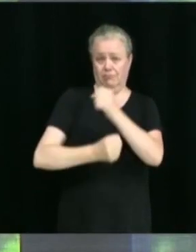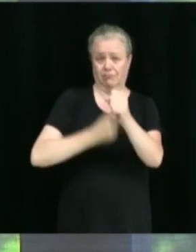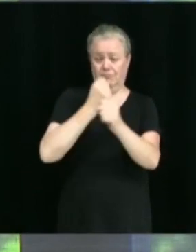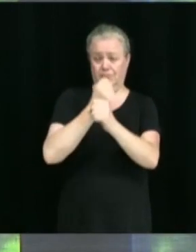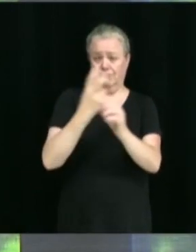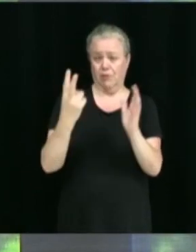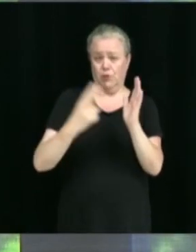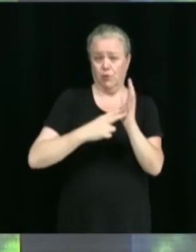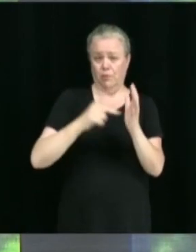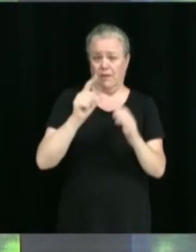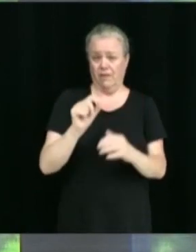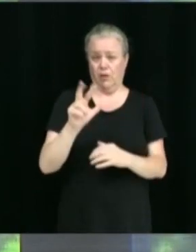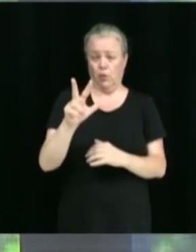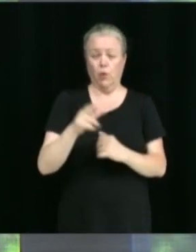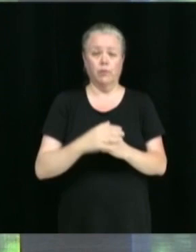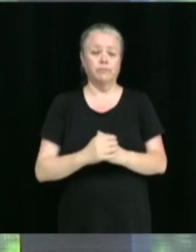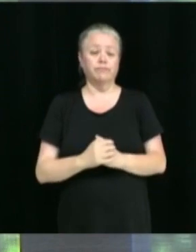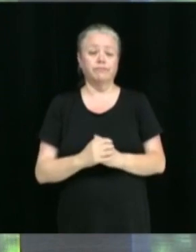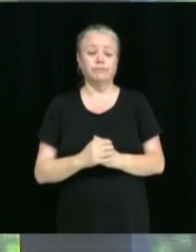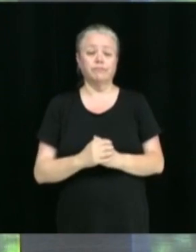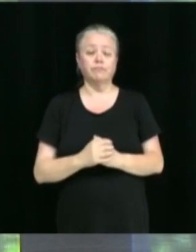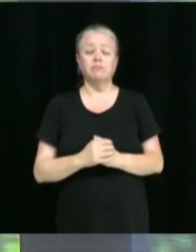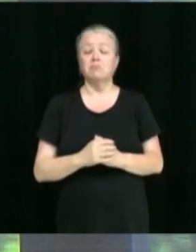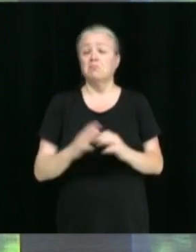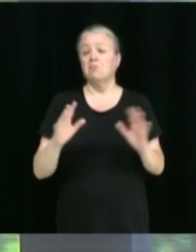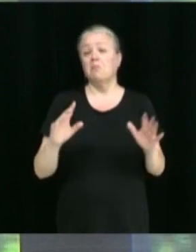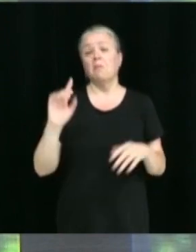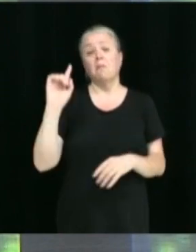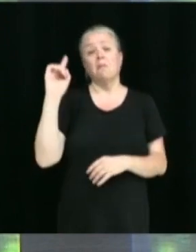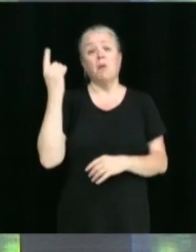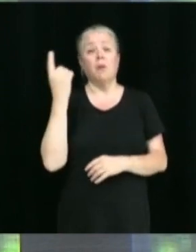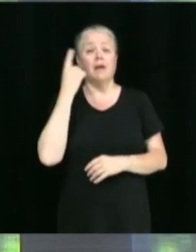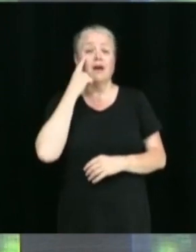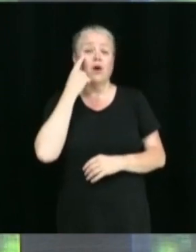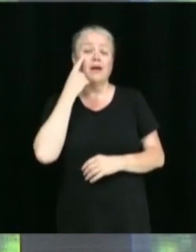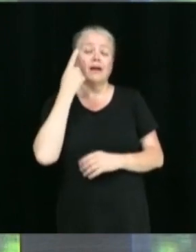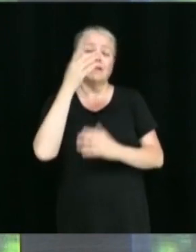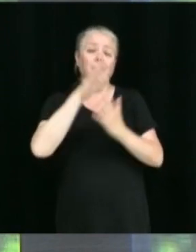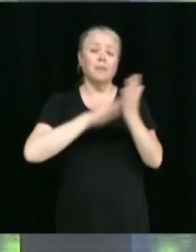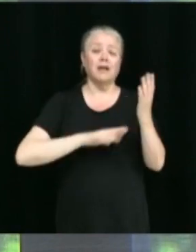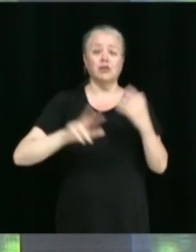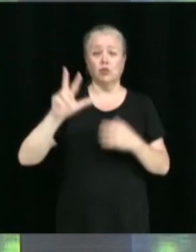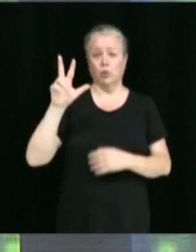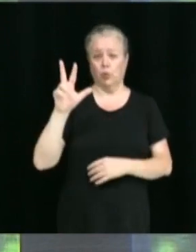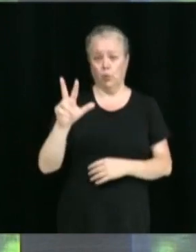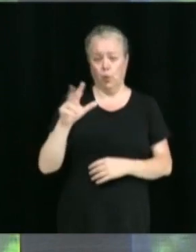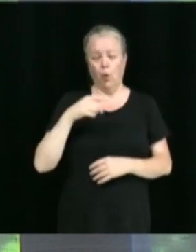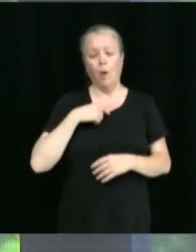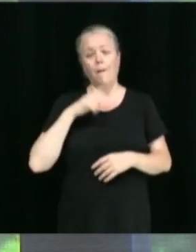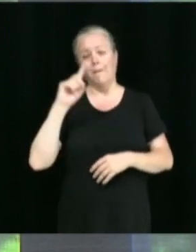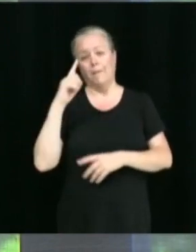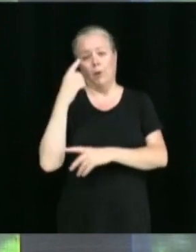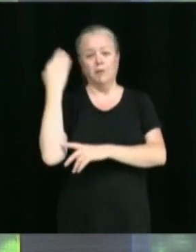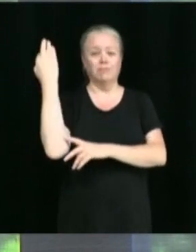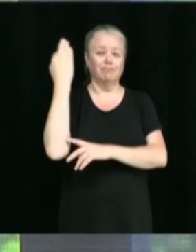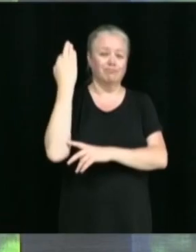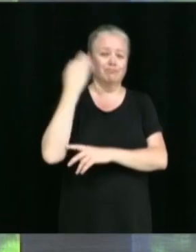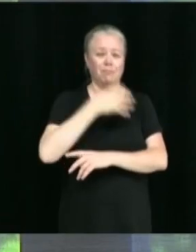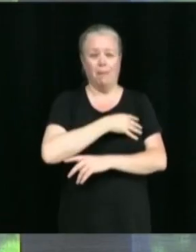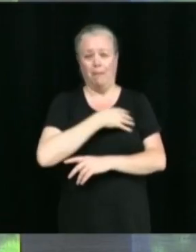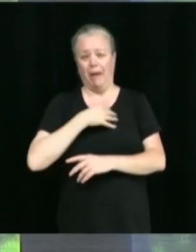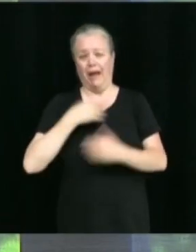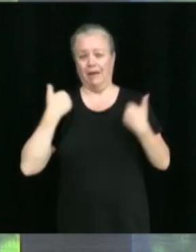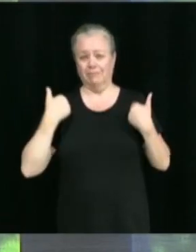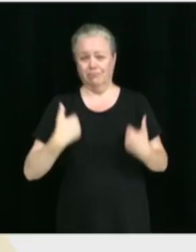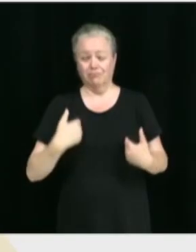ville de Victoriaville. Alors, si on se dirige rapidement à la page 3, c'est le mot du maire dans lequel je vous explique